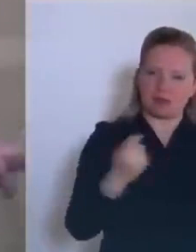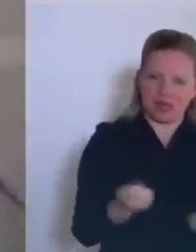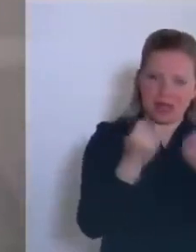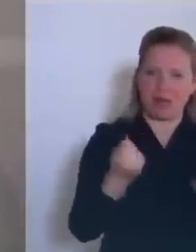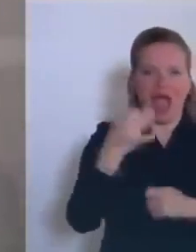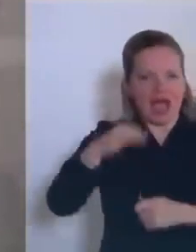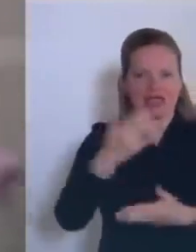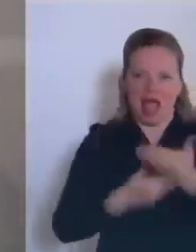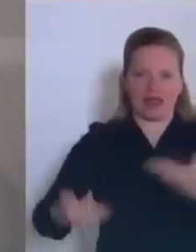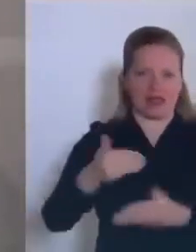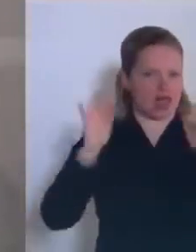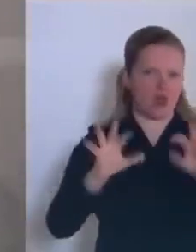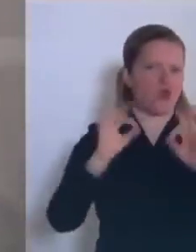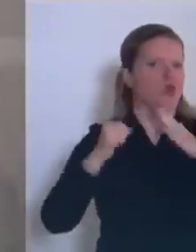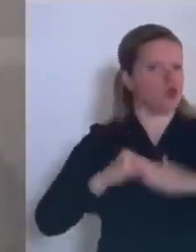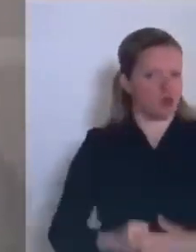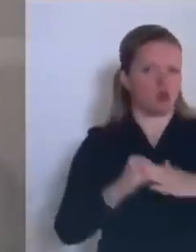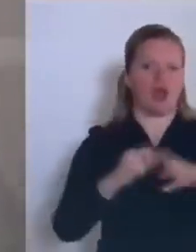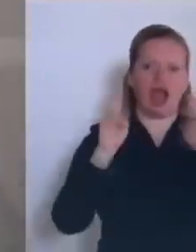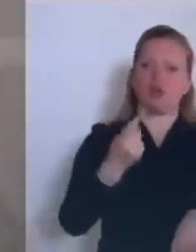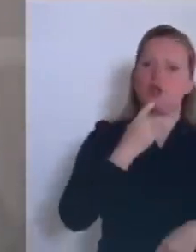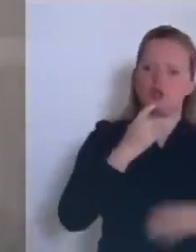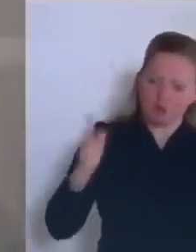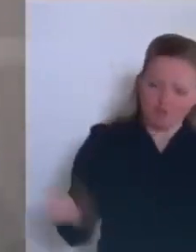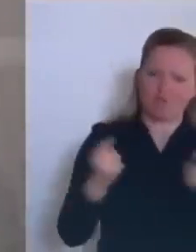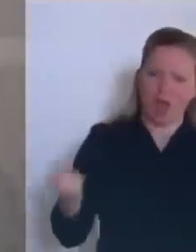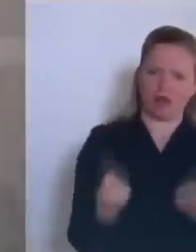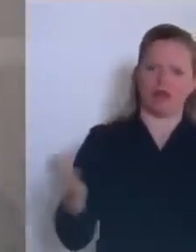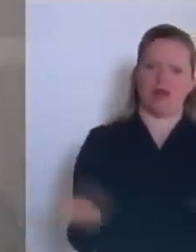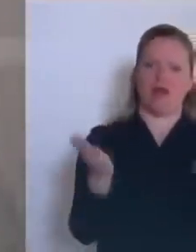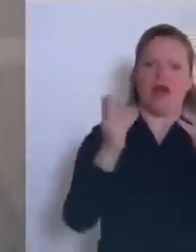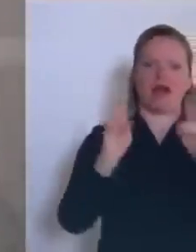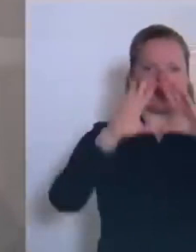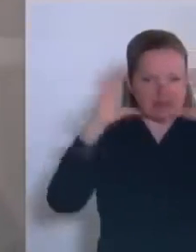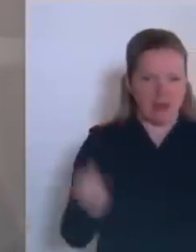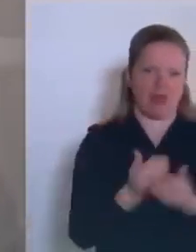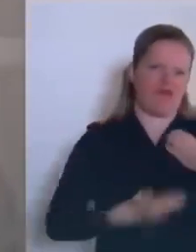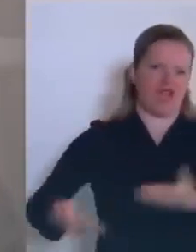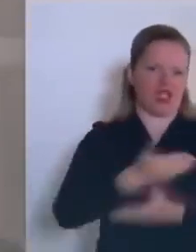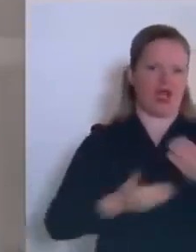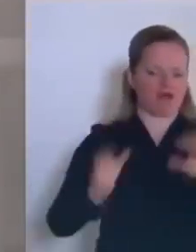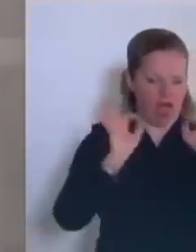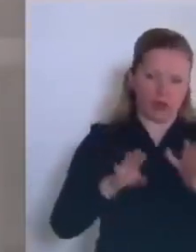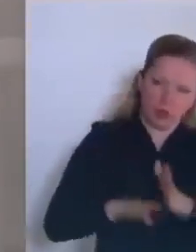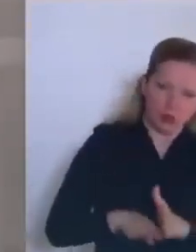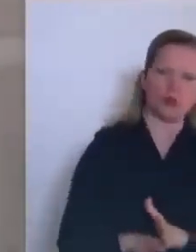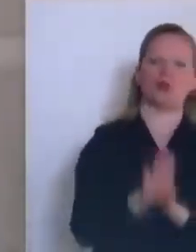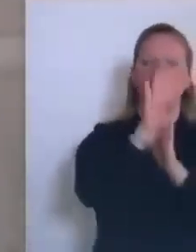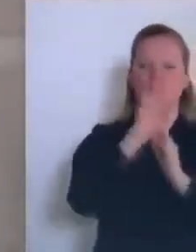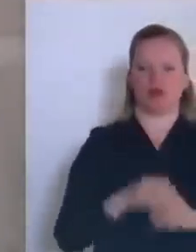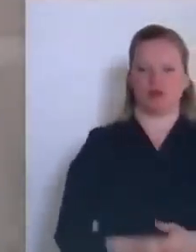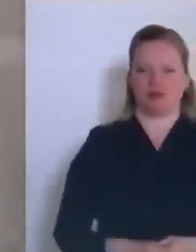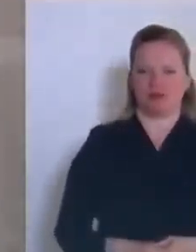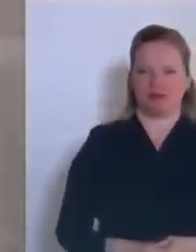singoli venditori. Un vero aiuto, un vero aiuto al consumo, così semplicemente si potrebbe riportare l'economia austriaca nel gioco.